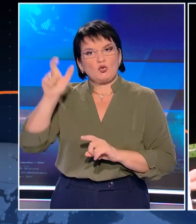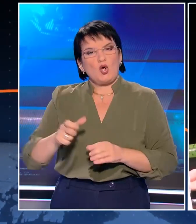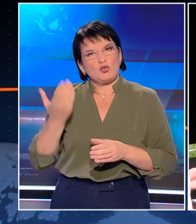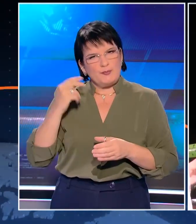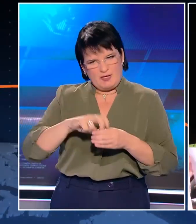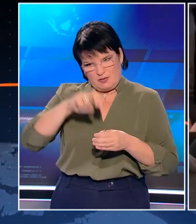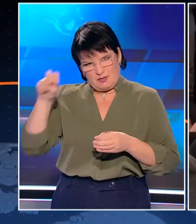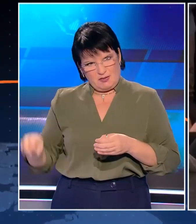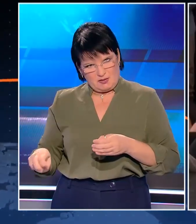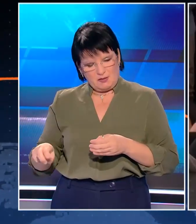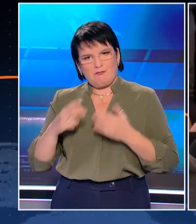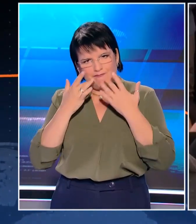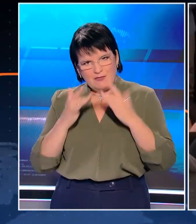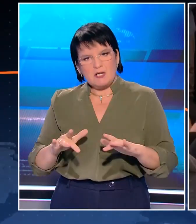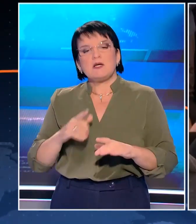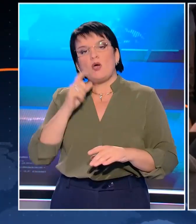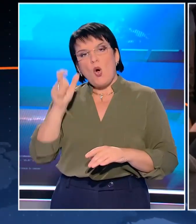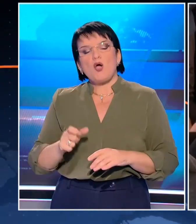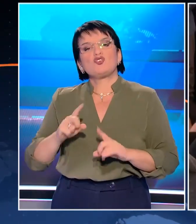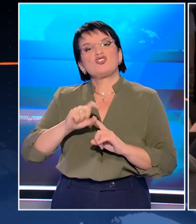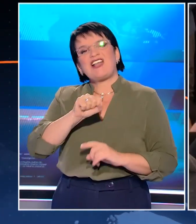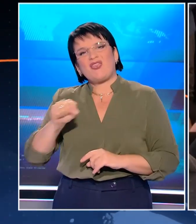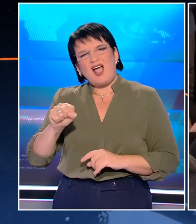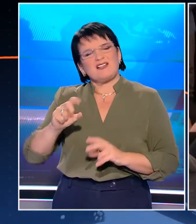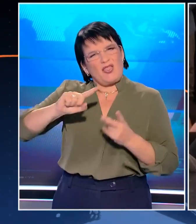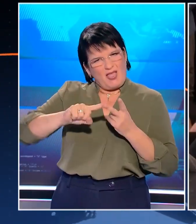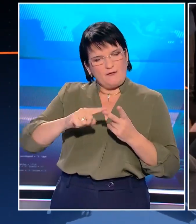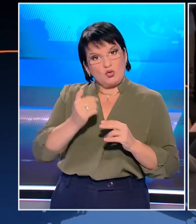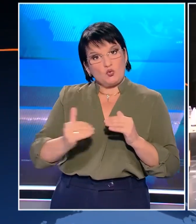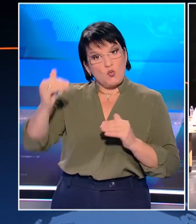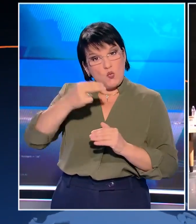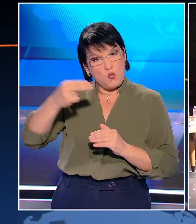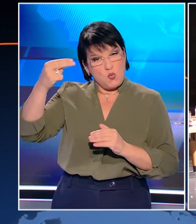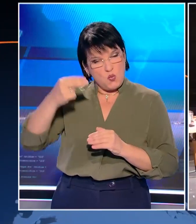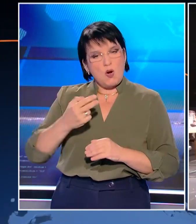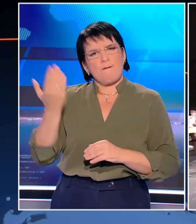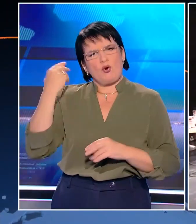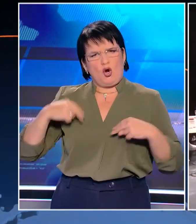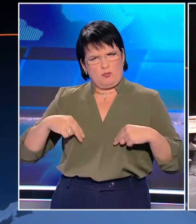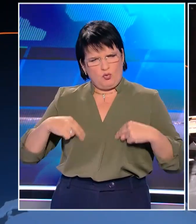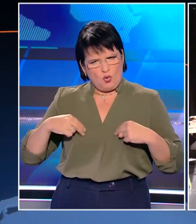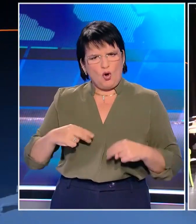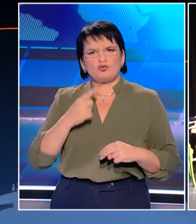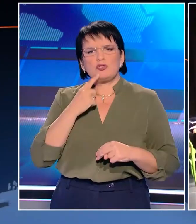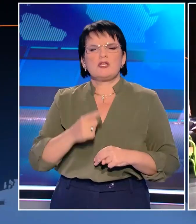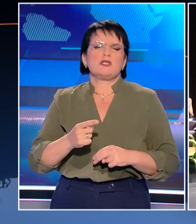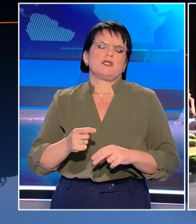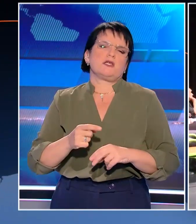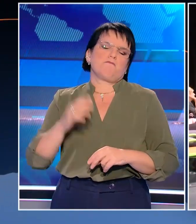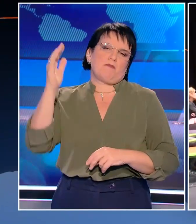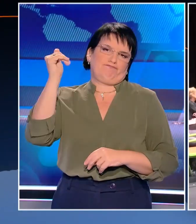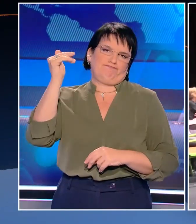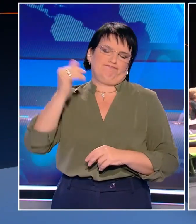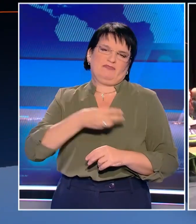εξόδου από τον ΣΥΡΙΖΑ ο Γιώργος Ταθάκης τον ακολουθεί. Ένα από τα πιο υψηλό βαθμαστελέχη και πρώην υπουργός με άρθρο του αποχαιρετά το κόμμα